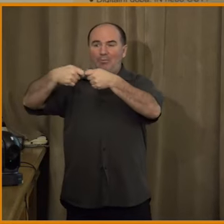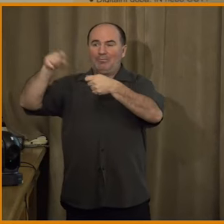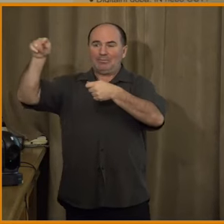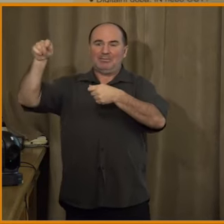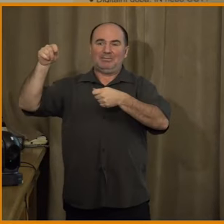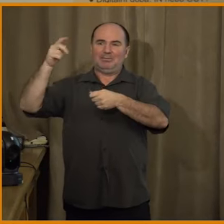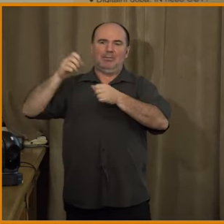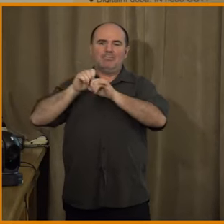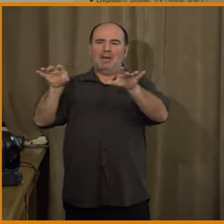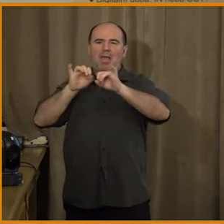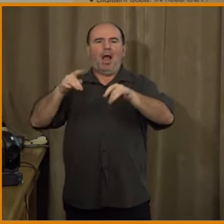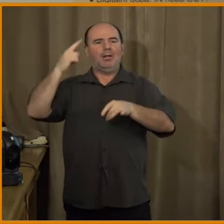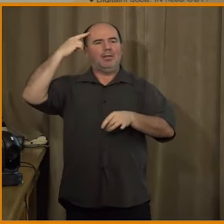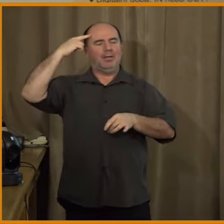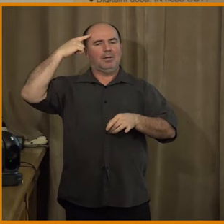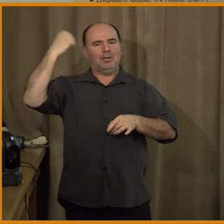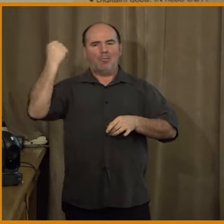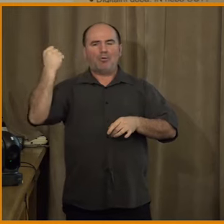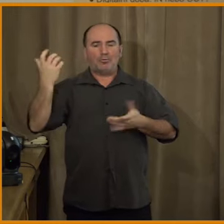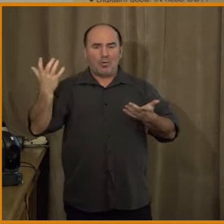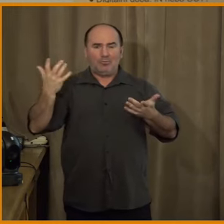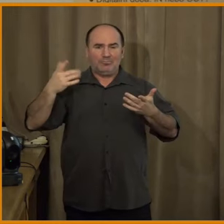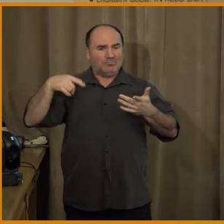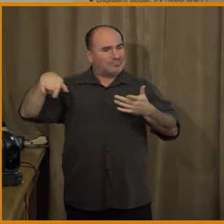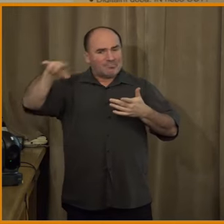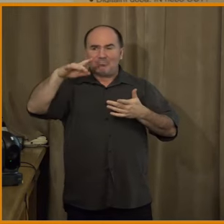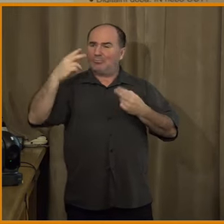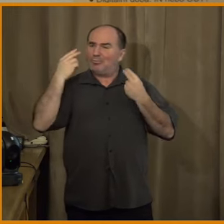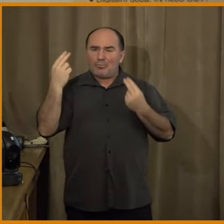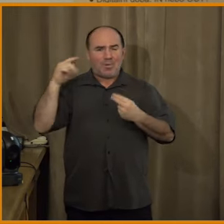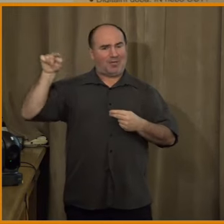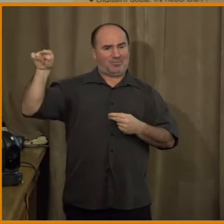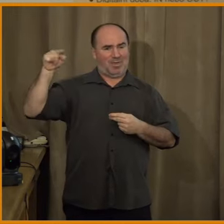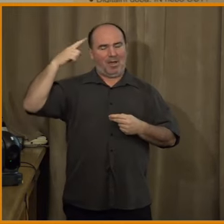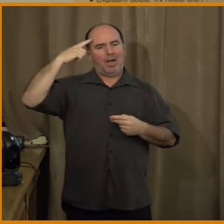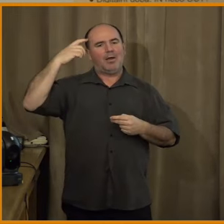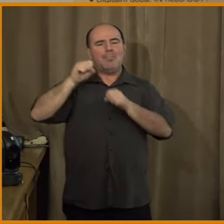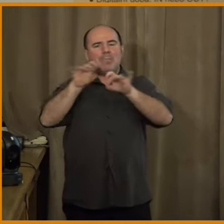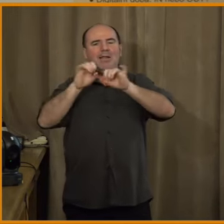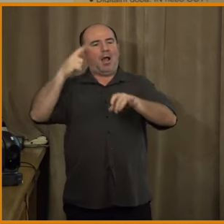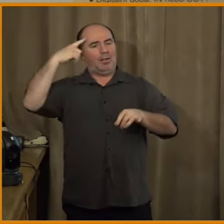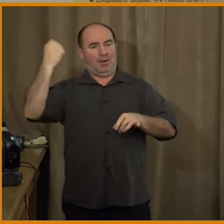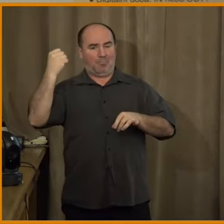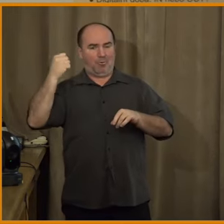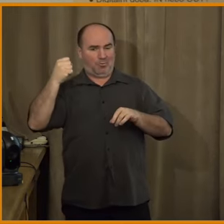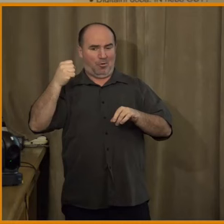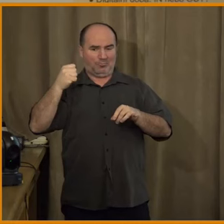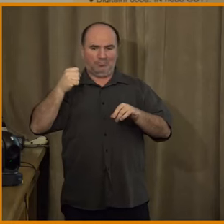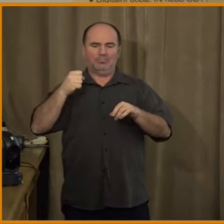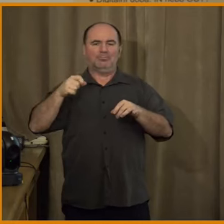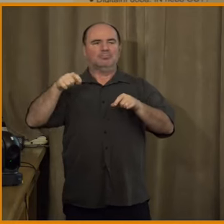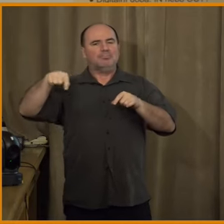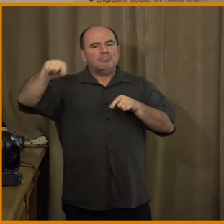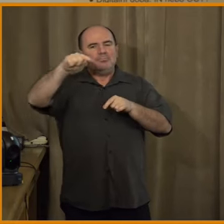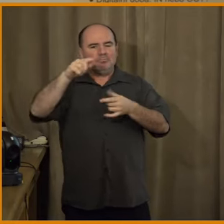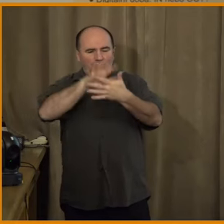souvisela mediální gramotnost je strašně důležitá, ale pro mě mediální gramotnost je jako naprostý nějaký základ, to je jako by úroveň nula, kterou